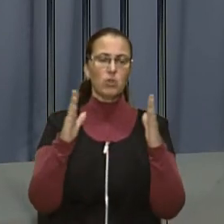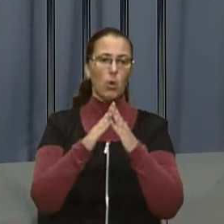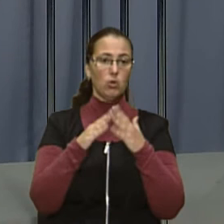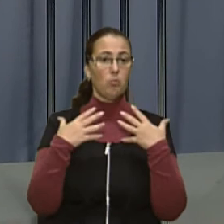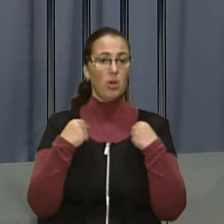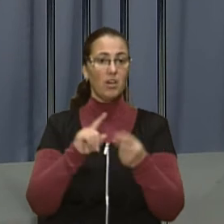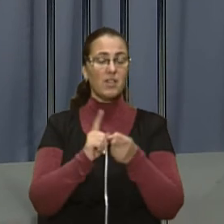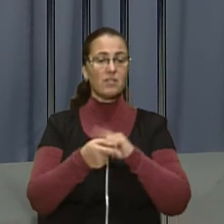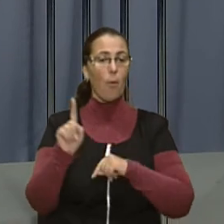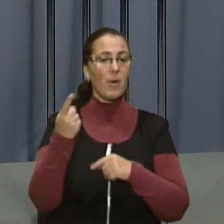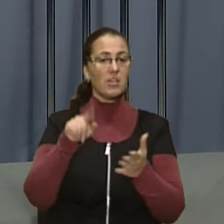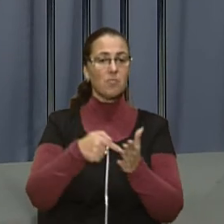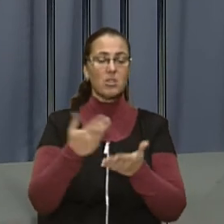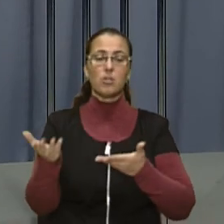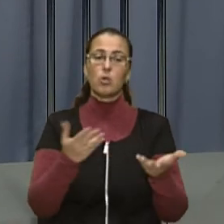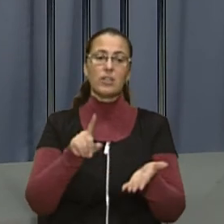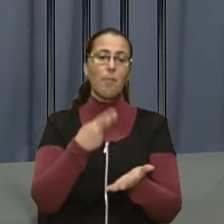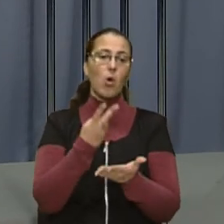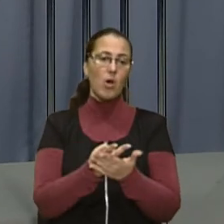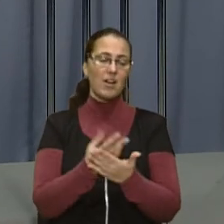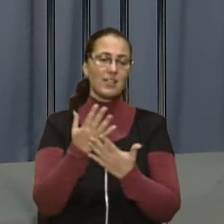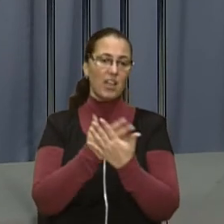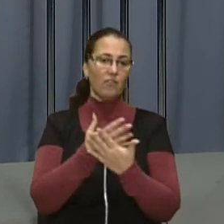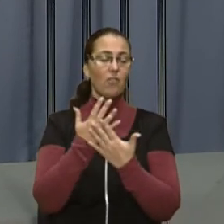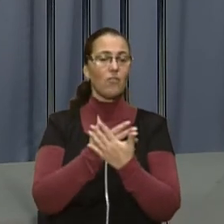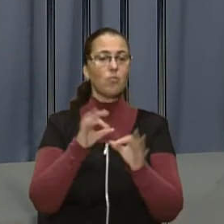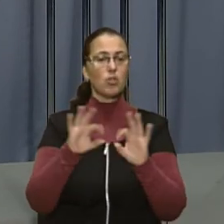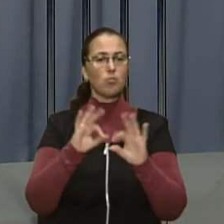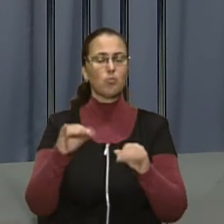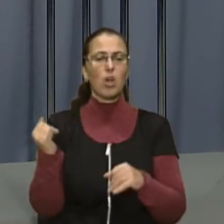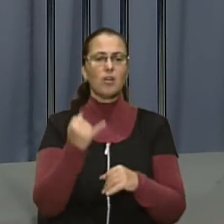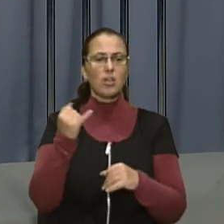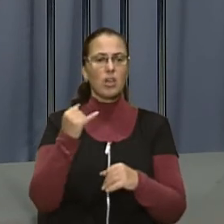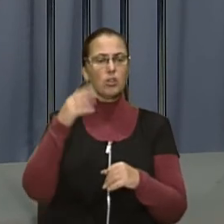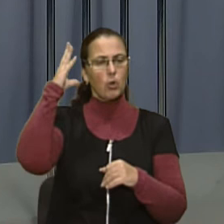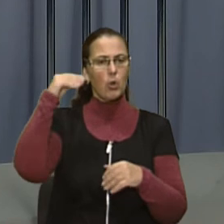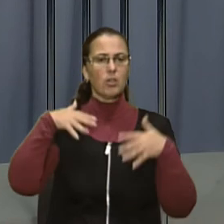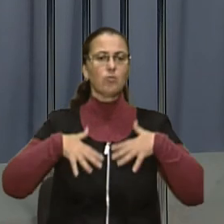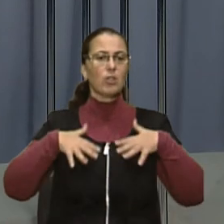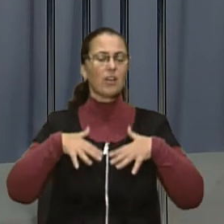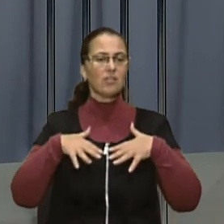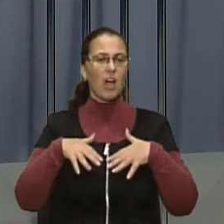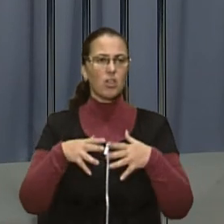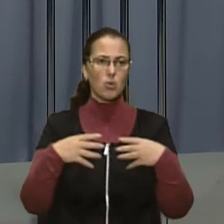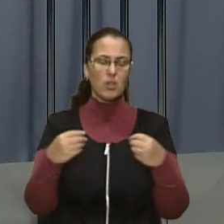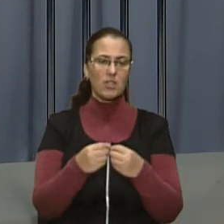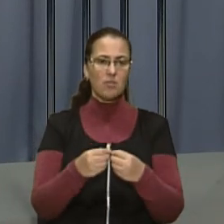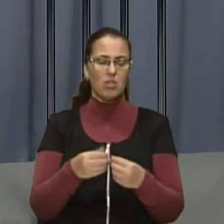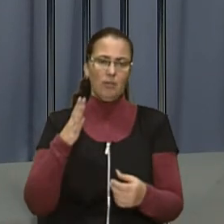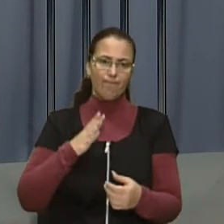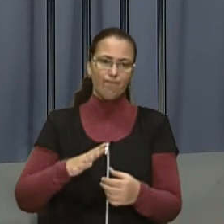стало першим містом, де презентували стрічку. Фільм розповідає про історію кримсько-татарської родини, яка була змушена після анексії